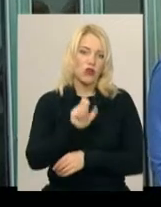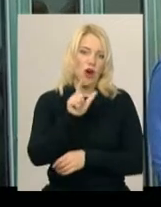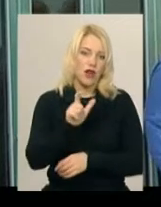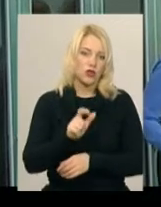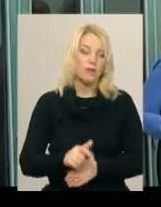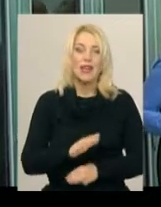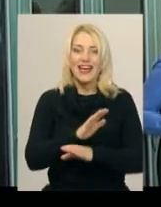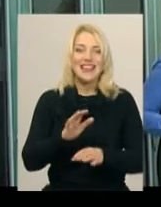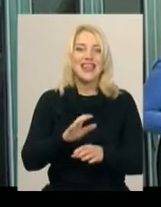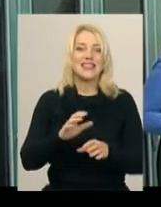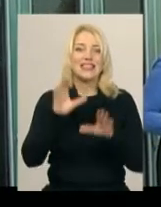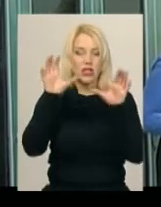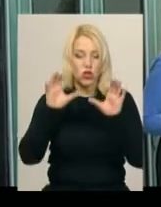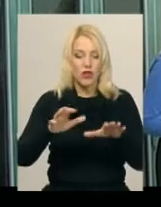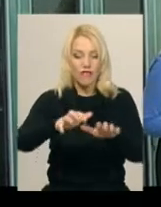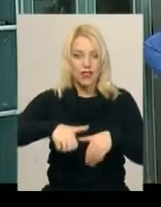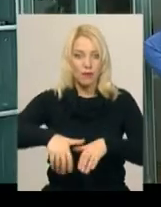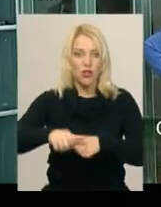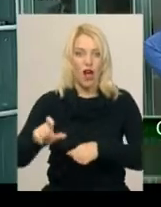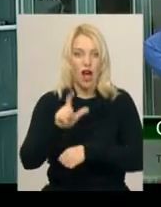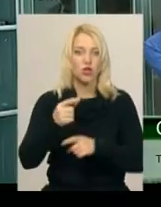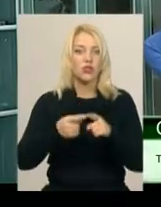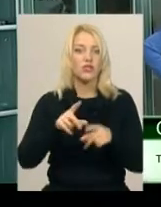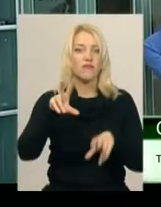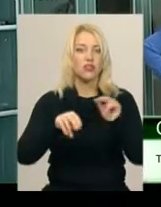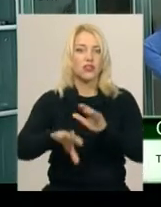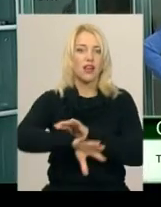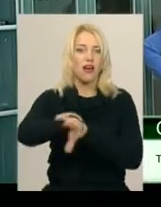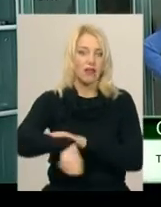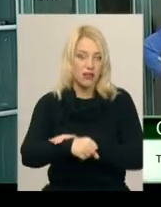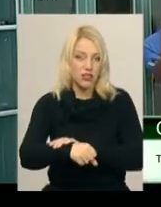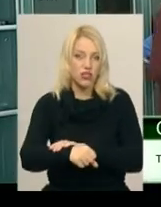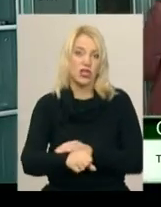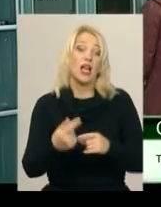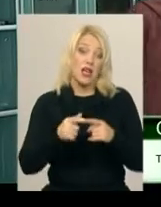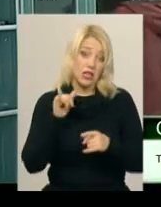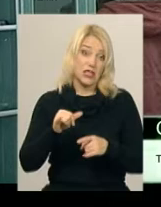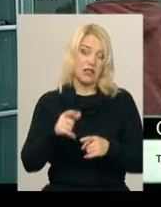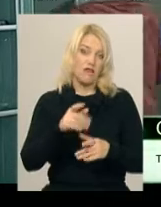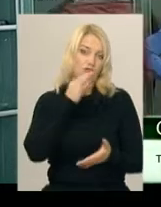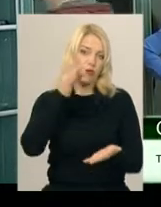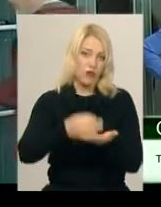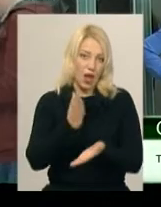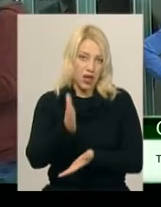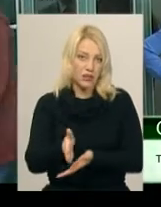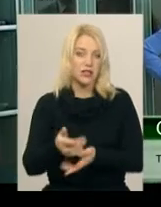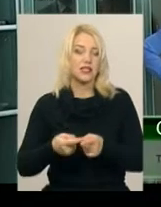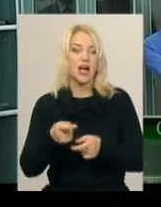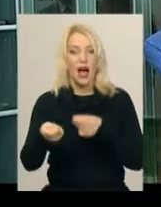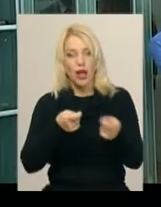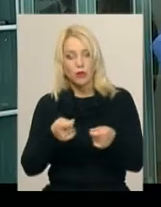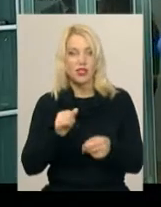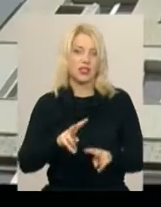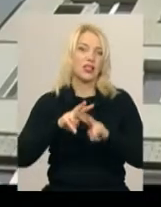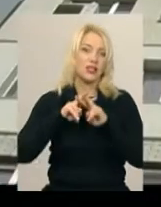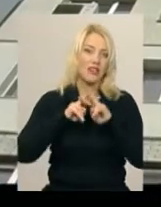Несанкціоновий відбір газу, це є крадіжка, а це вже є несанкціонове споживання і несанкціонова відповідальність, як адміністративна, так